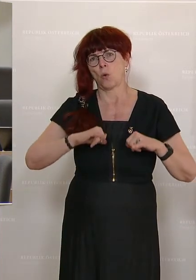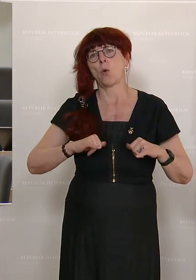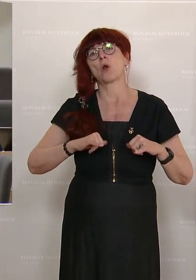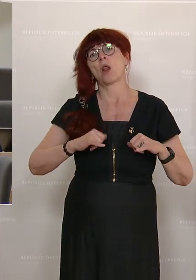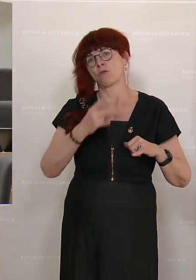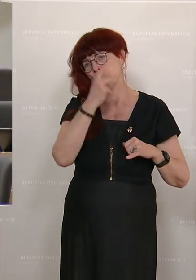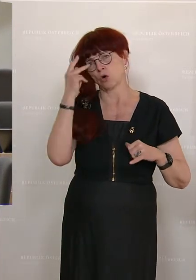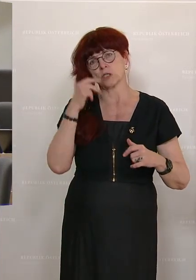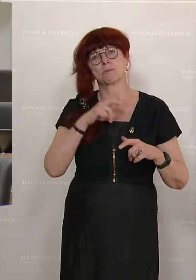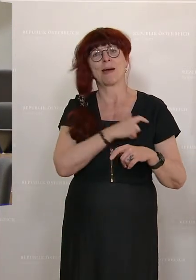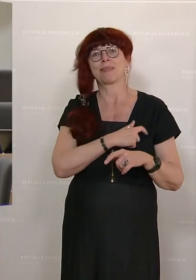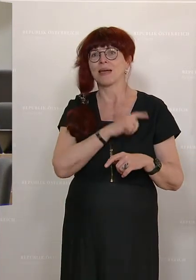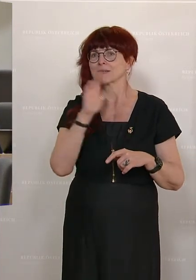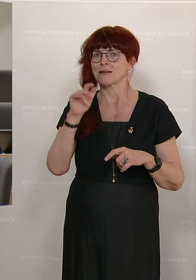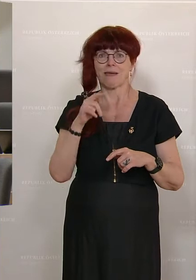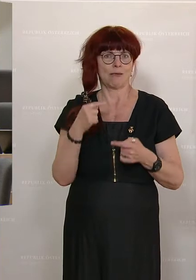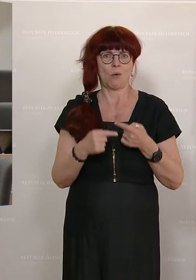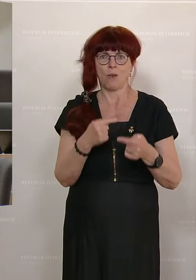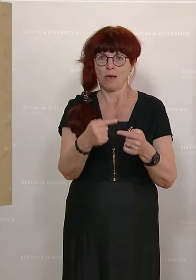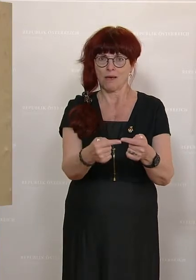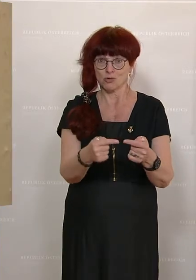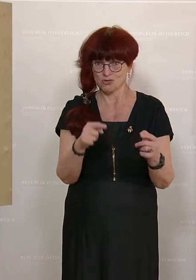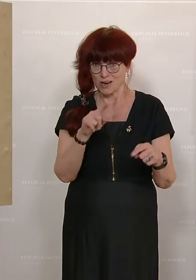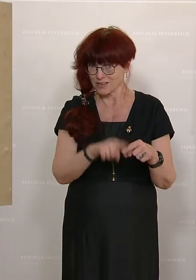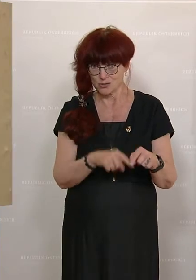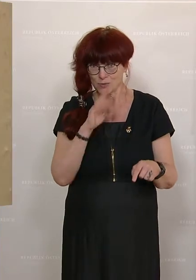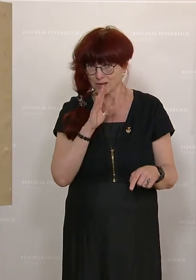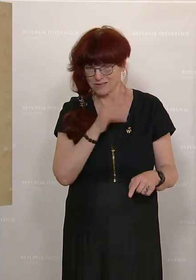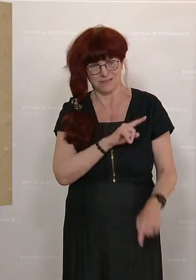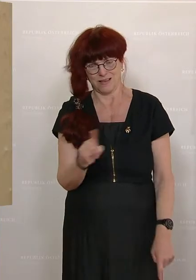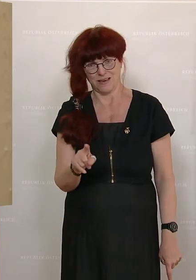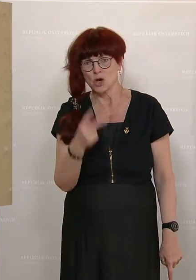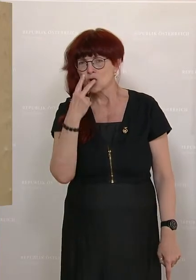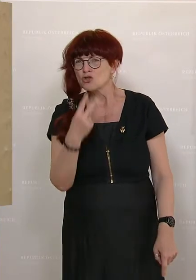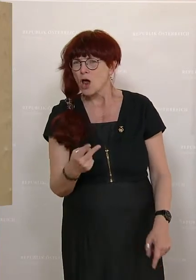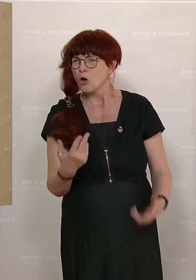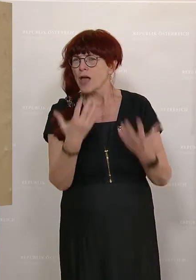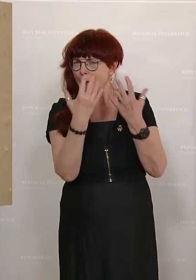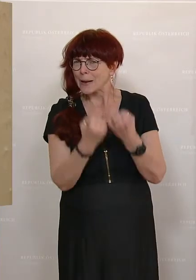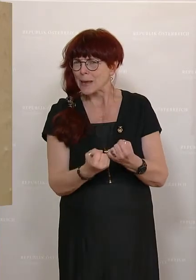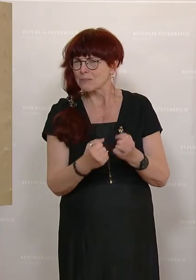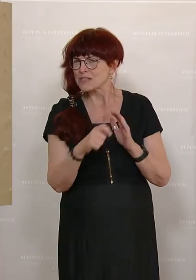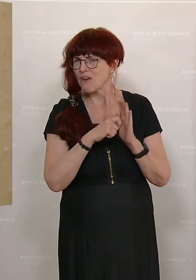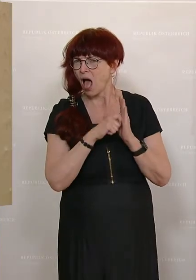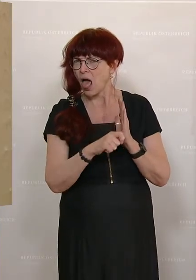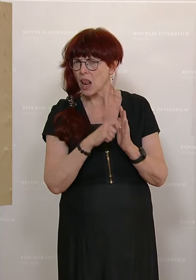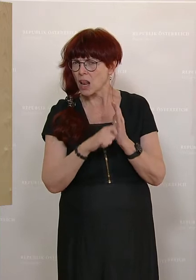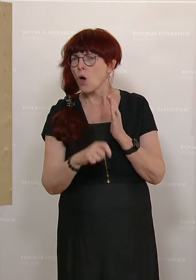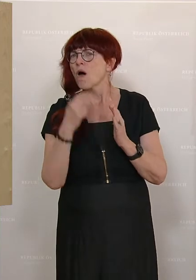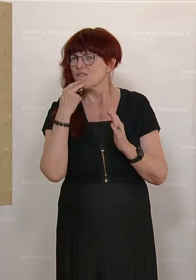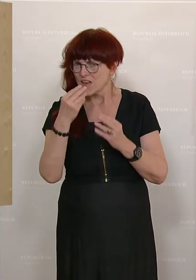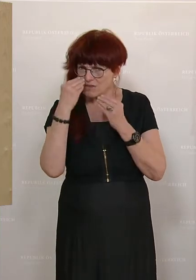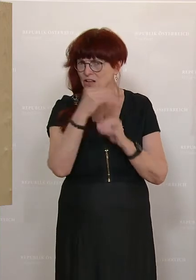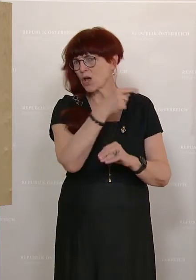Politiker ausrücken. Schauen Sie sich die Wahlergebnisse an, schauen Sie sich an, wenn die Südtirolerinnen und Südtiroler vertraut haben und wer auch in Zukunft